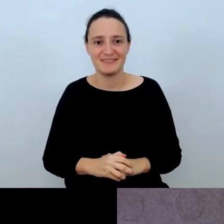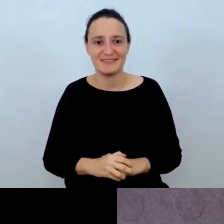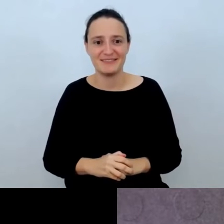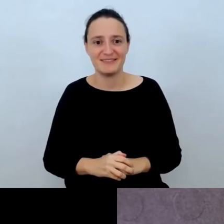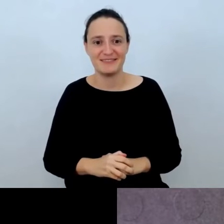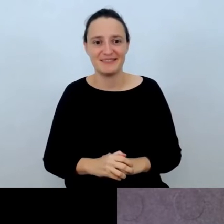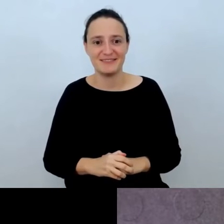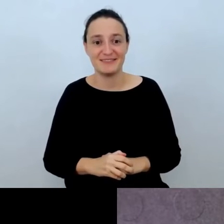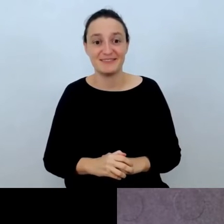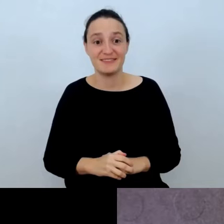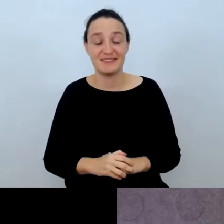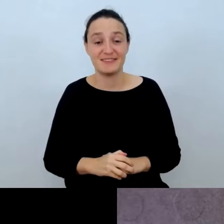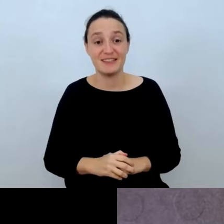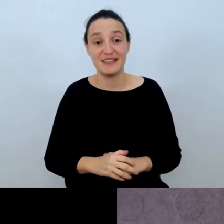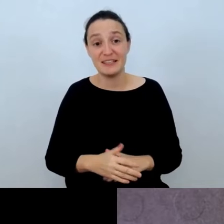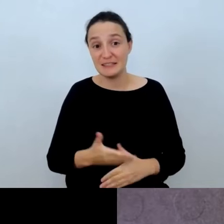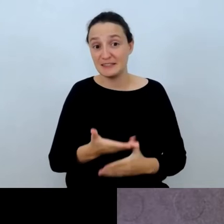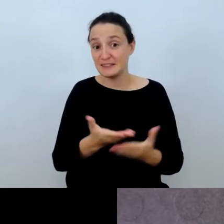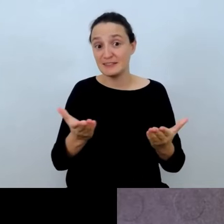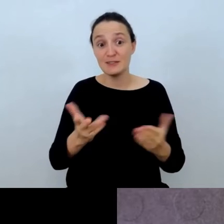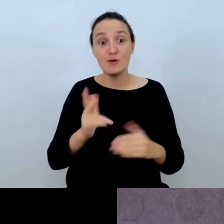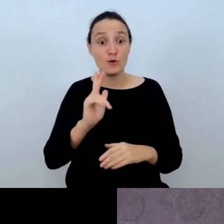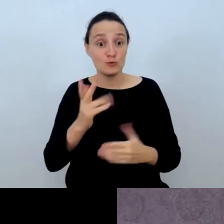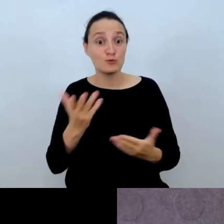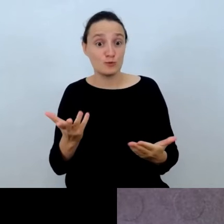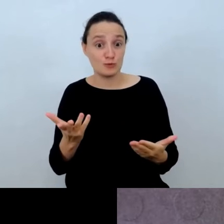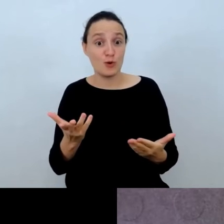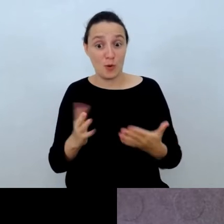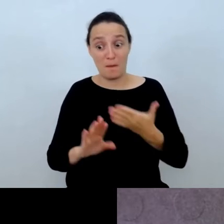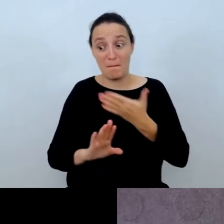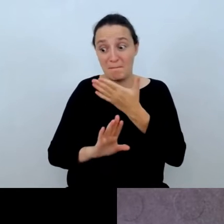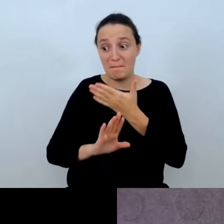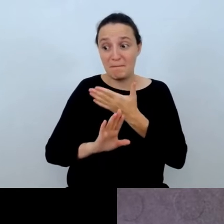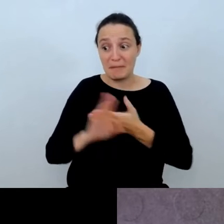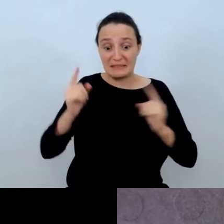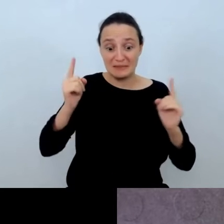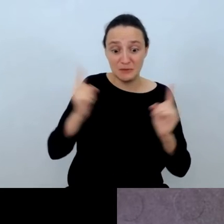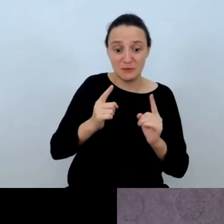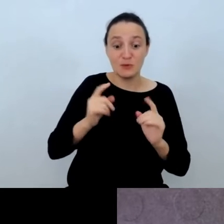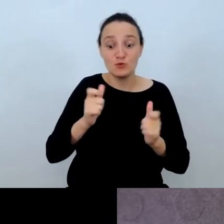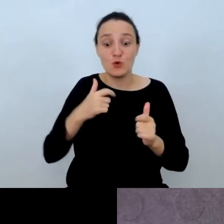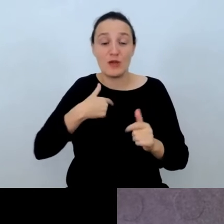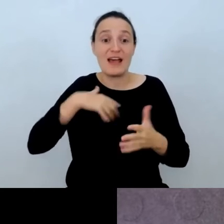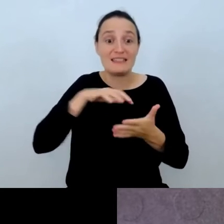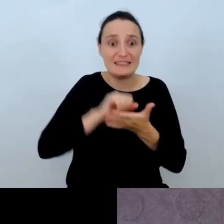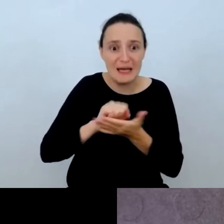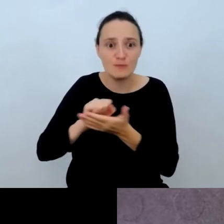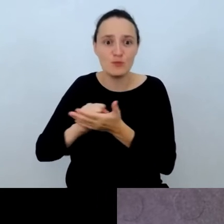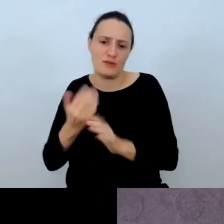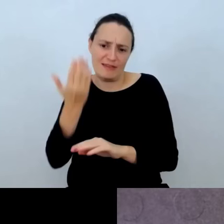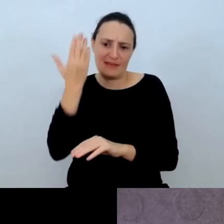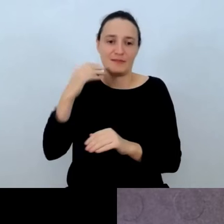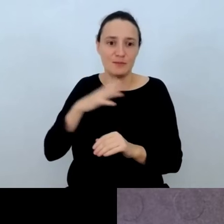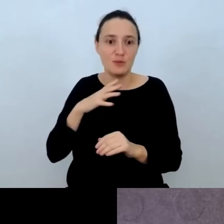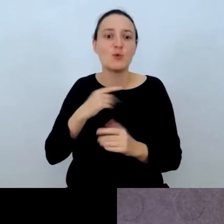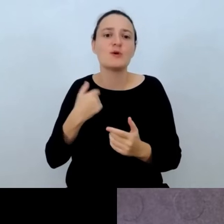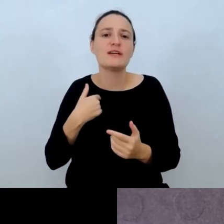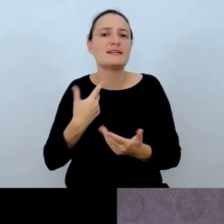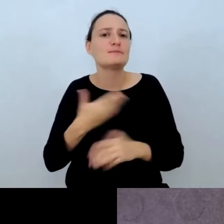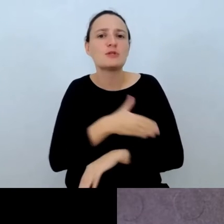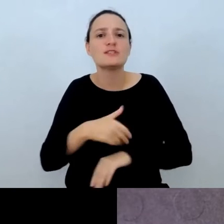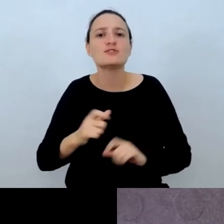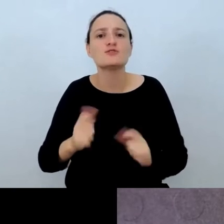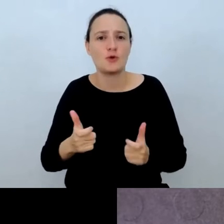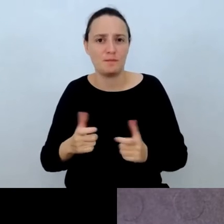Wszyscy Państwo, którzy teraz wysłuchali czym się zajmuję i czym się zajmowałam, chciałabym podkreślić, że